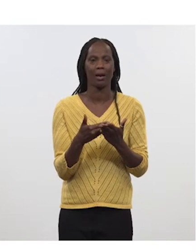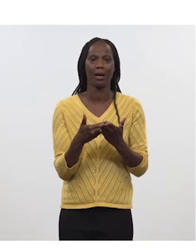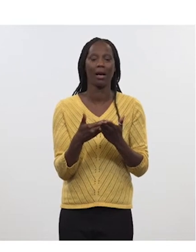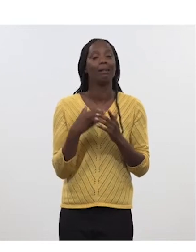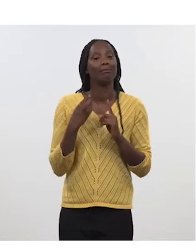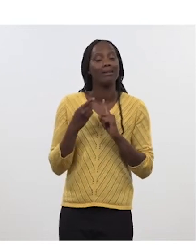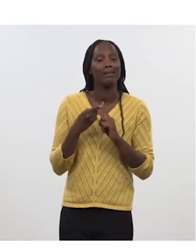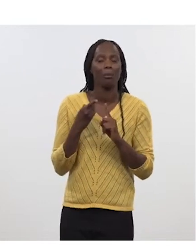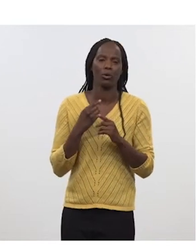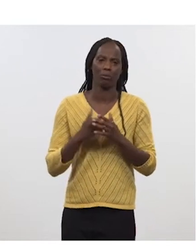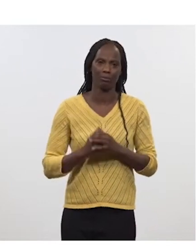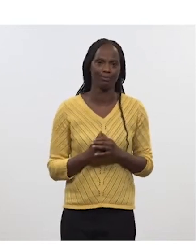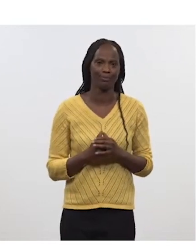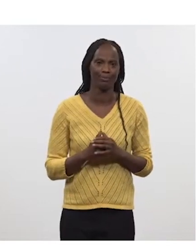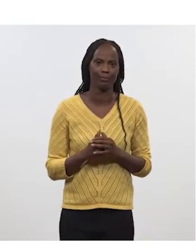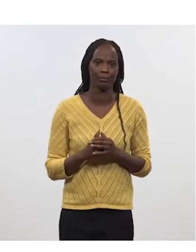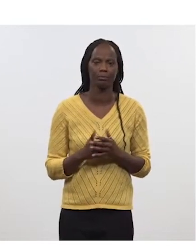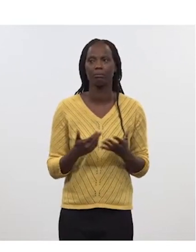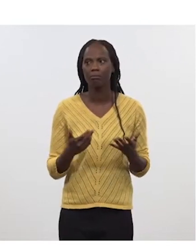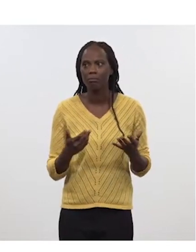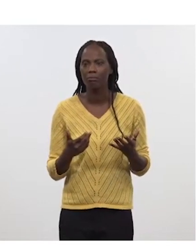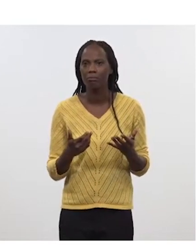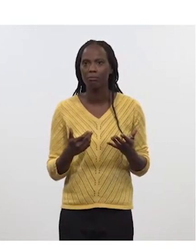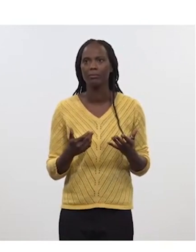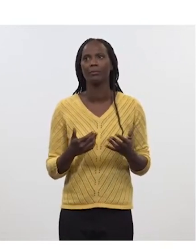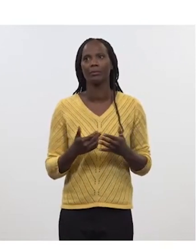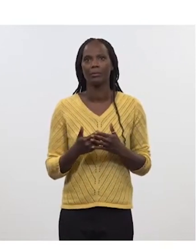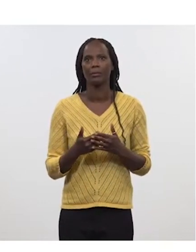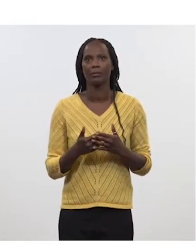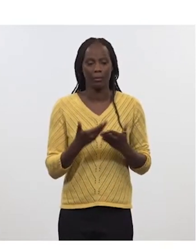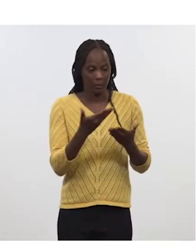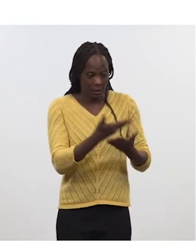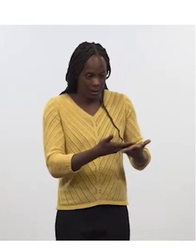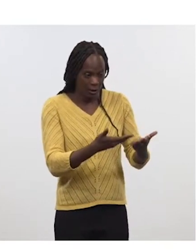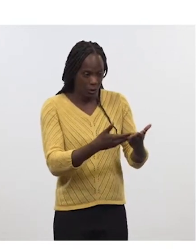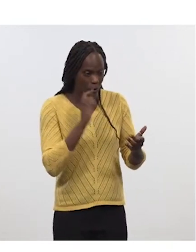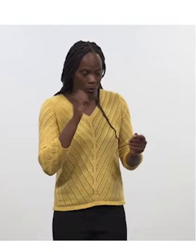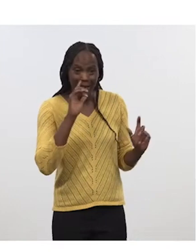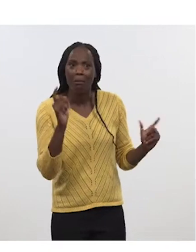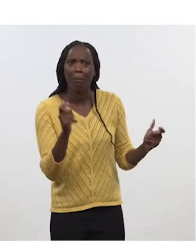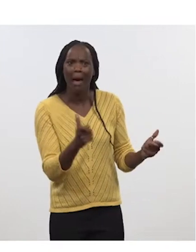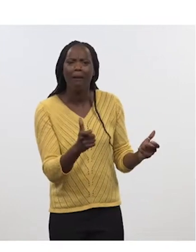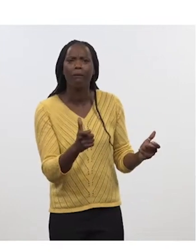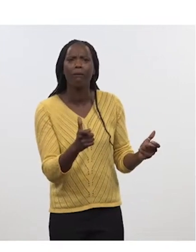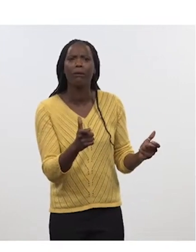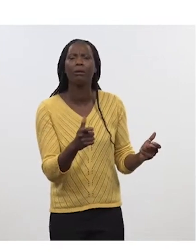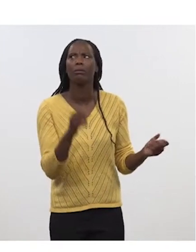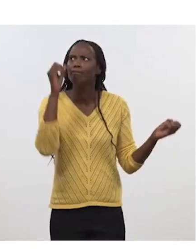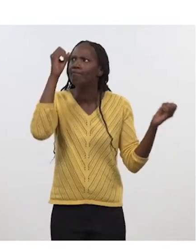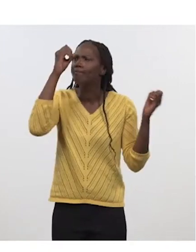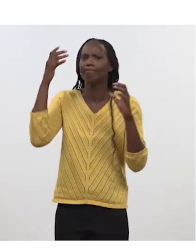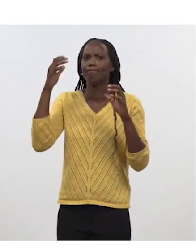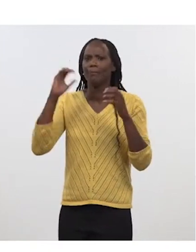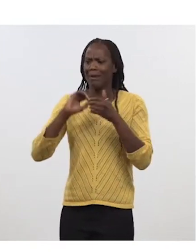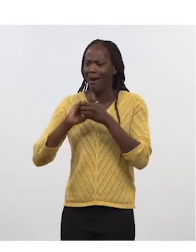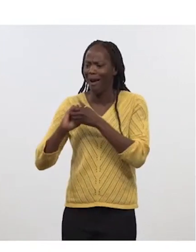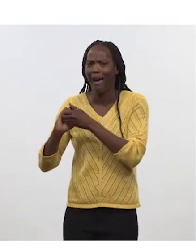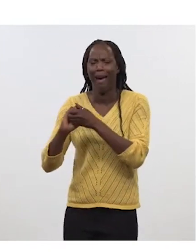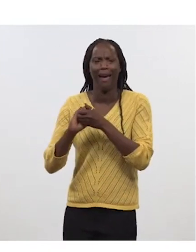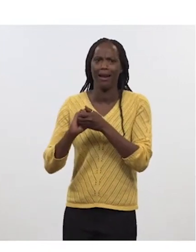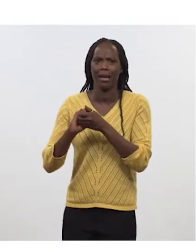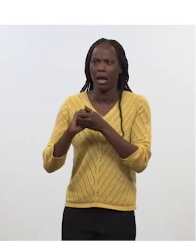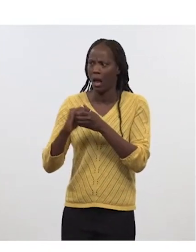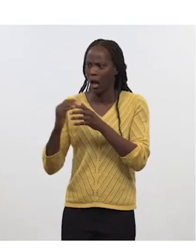et on arrête de dire alors qu'on a tiré des conclusions de ce qui se passe en Ukraine dès lors qu'entre alliés on a justement eu beaucoup de difficultés